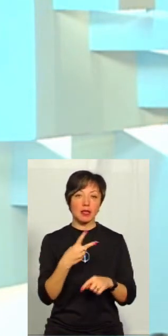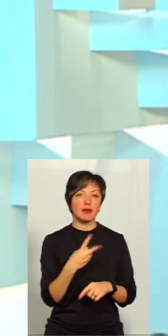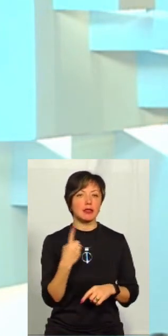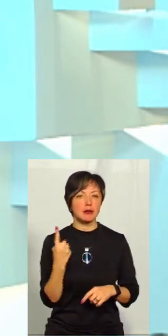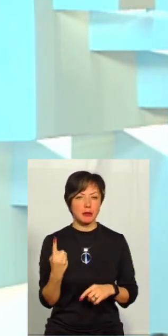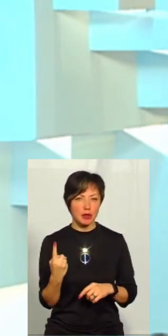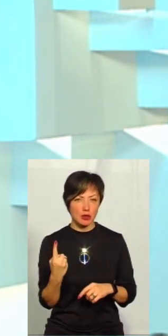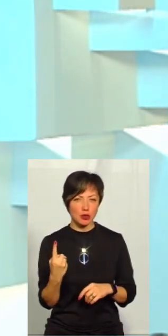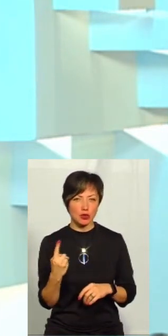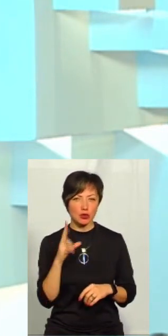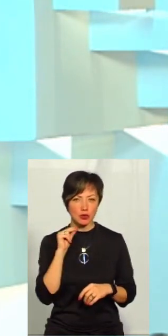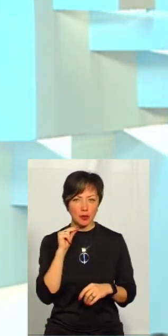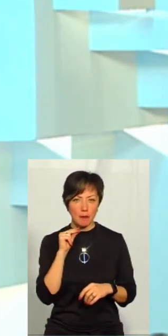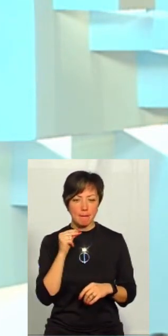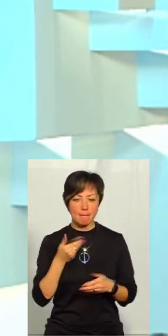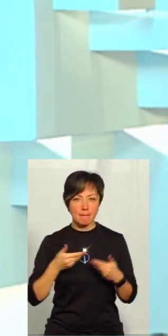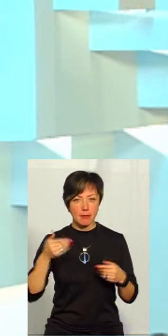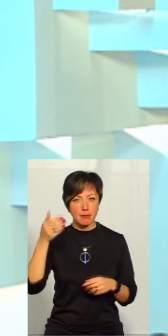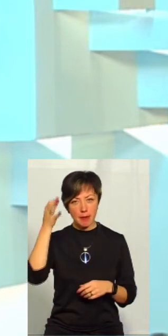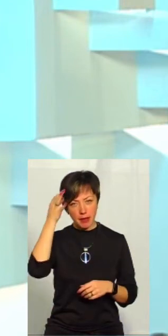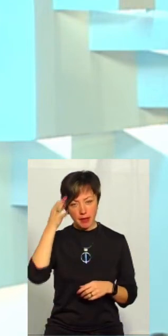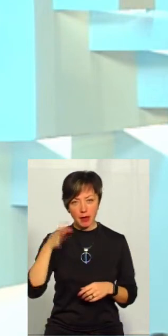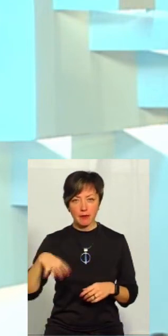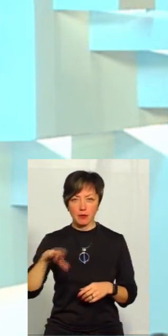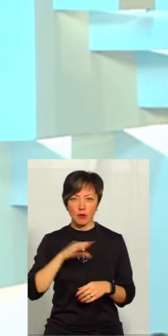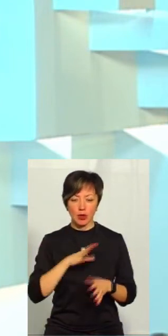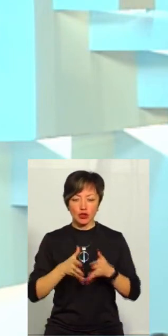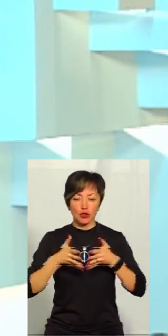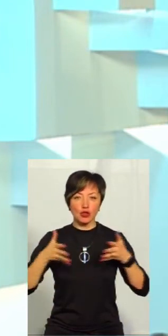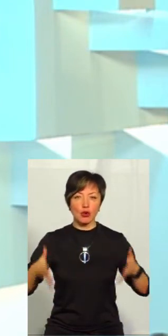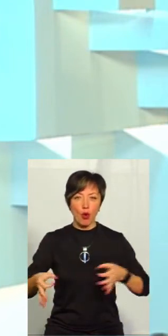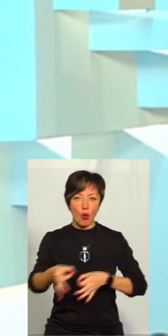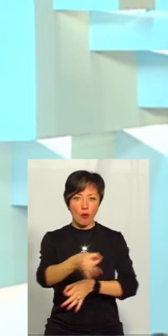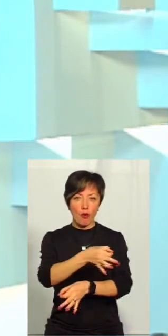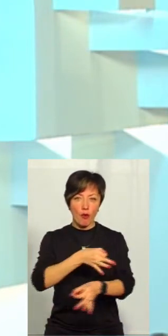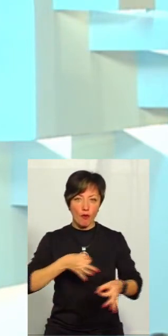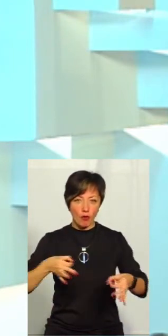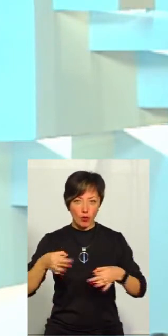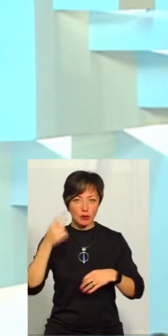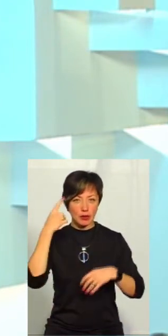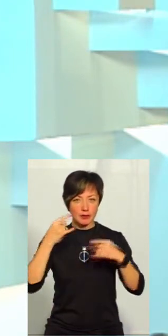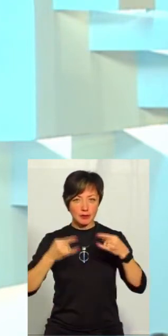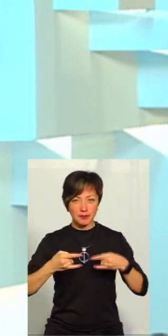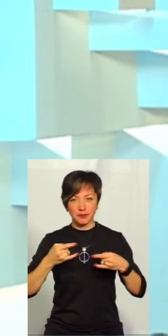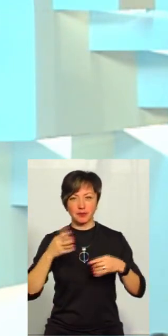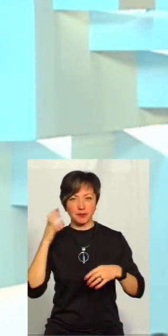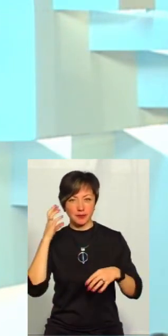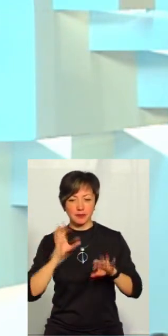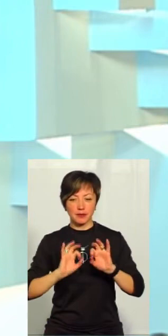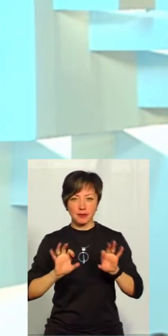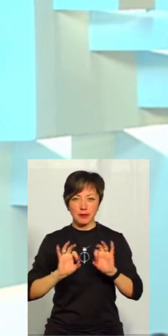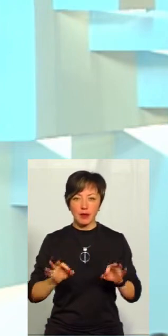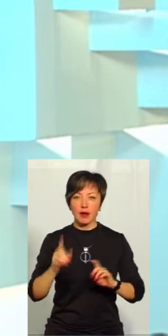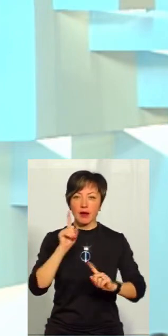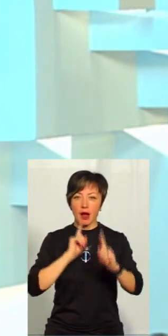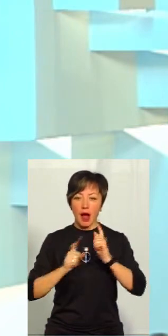-го числа. Ми пам'ятаємо, що всі були такі широкі обговорення, я думаю, засоби масової інформації в сесійній залі обласної